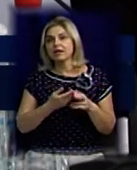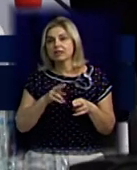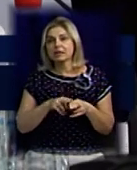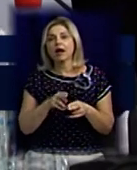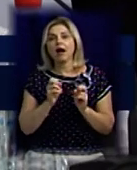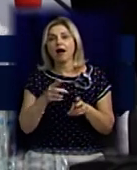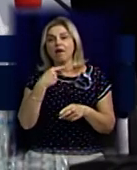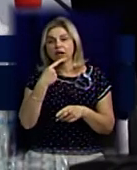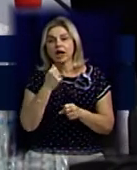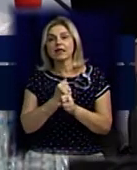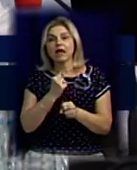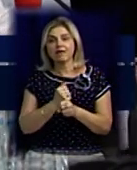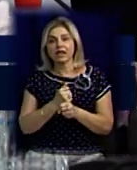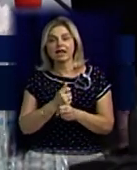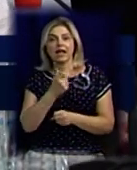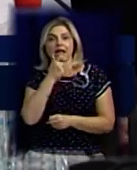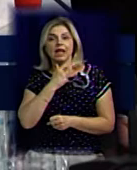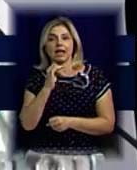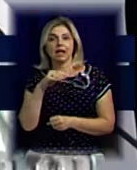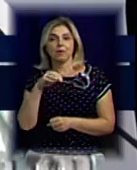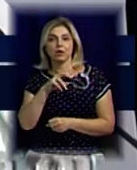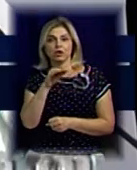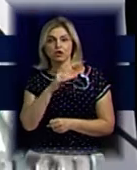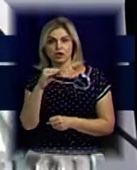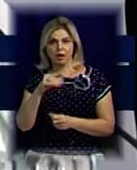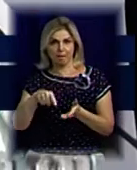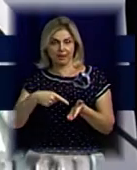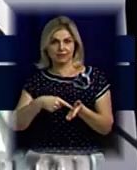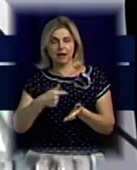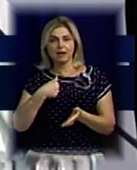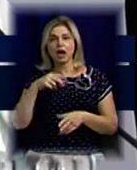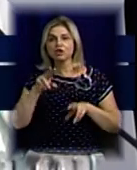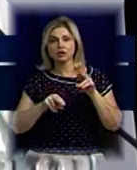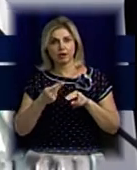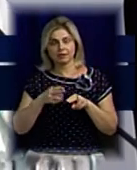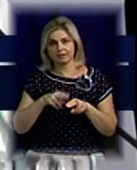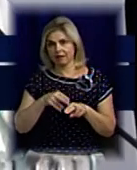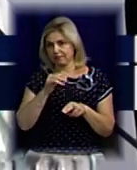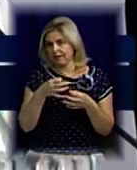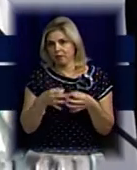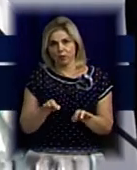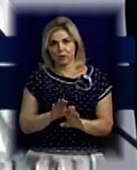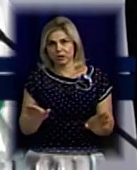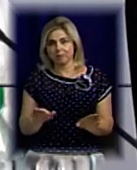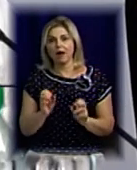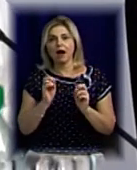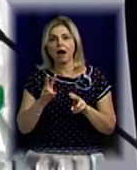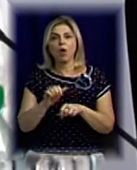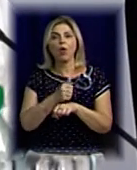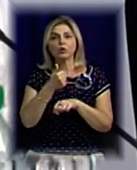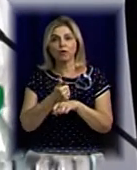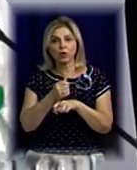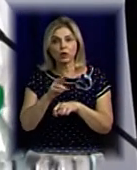створюємо імідж міста. Я вважаю це неприпустимим. Як головуючи